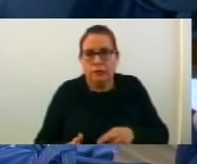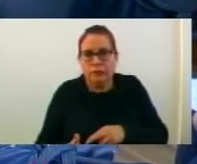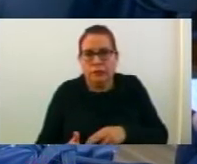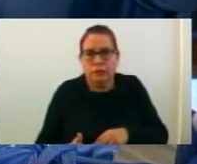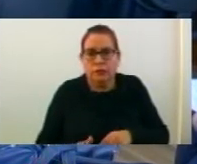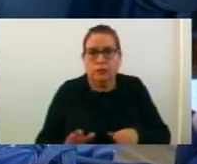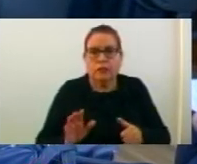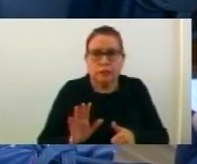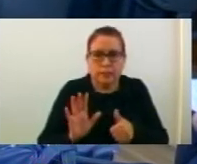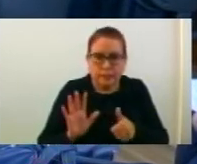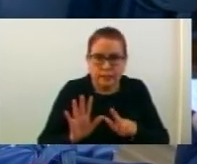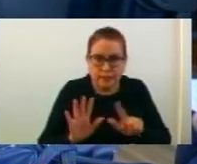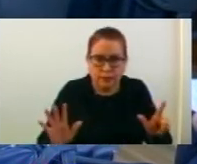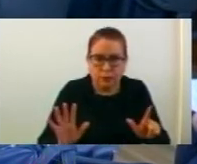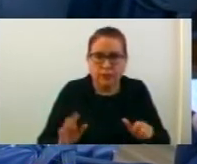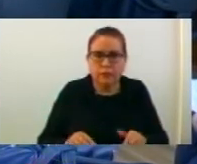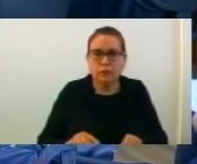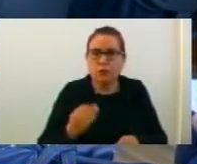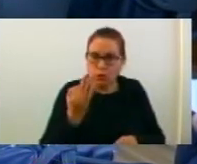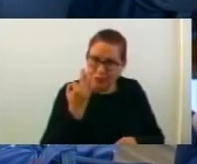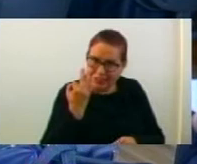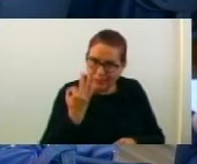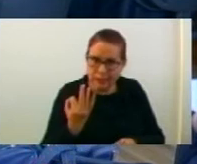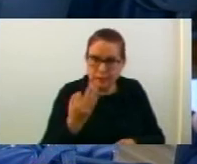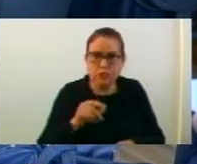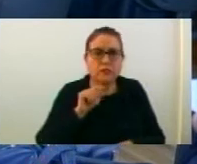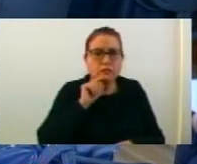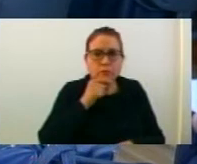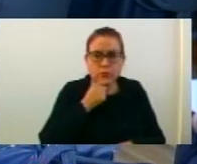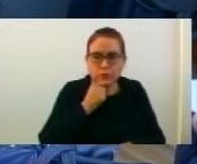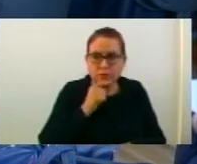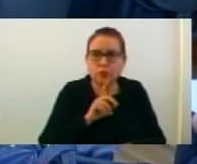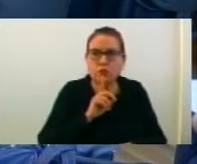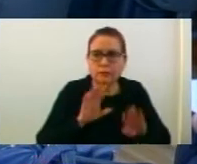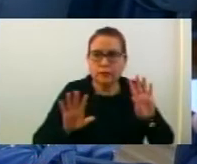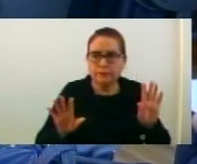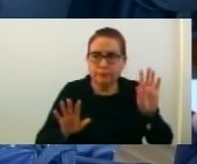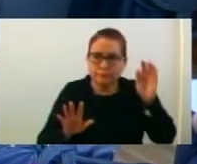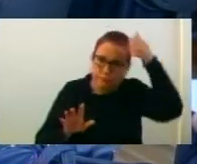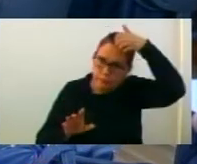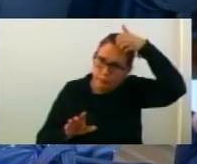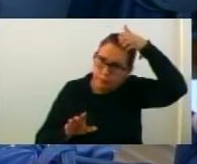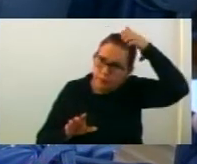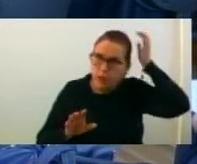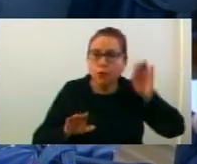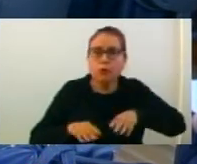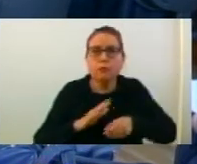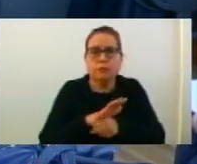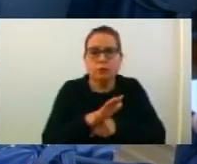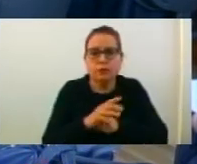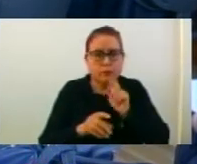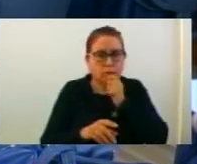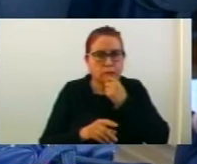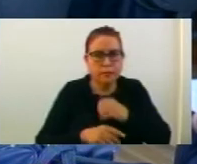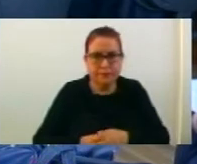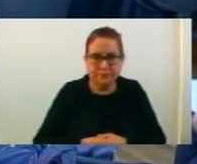7960 као струмица. Кој е за? Кој е против? Дали имам воздържане?